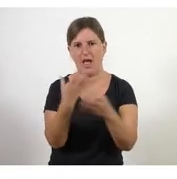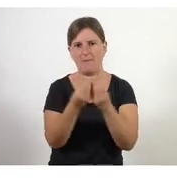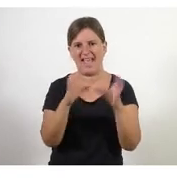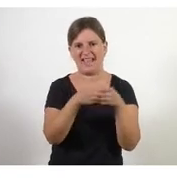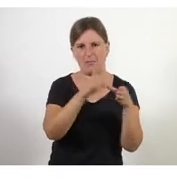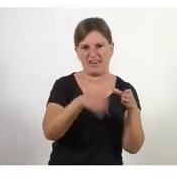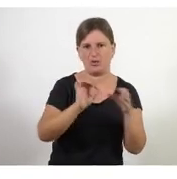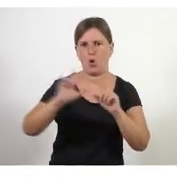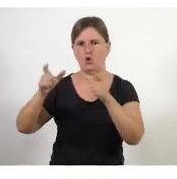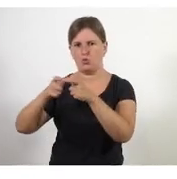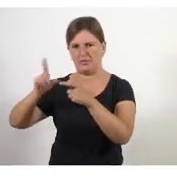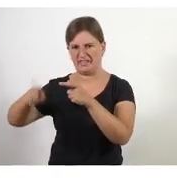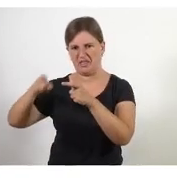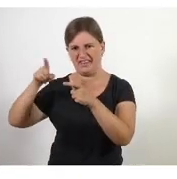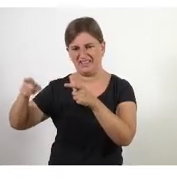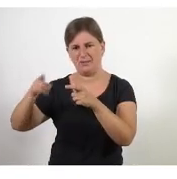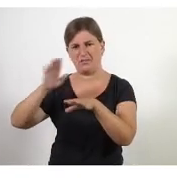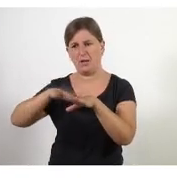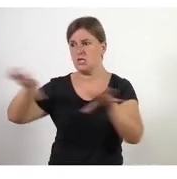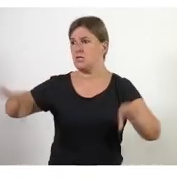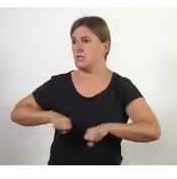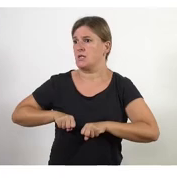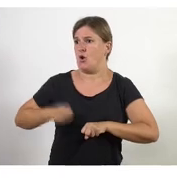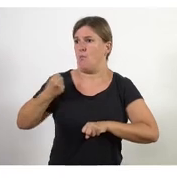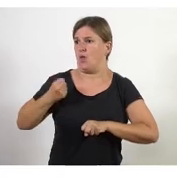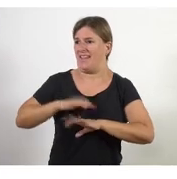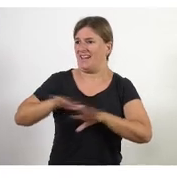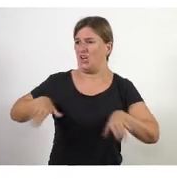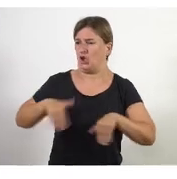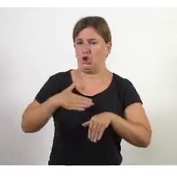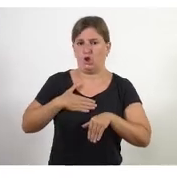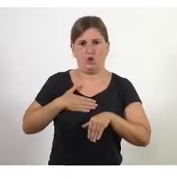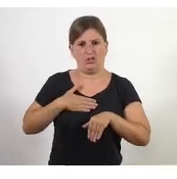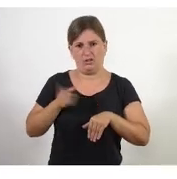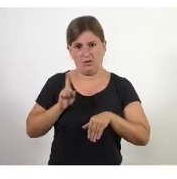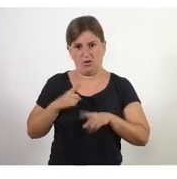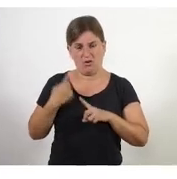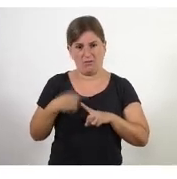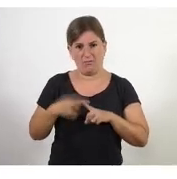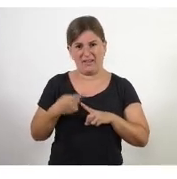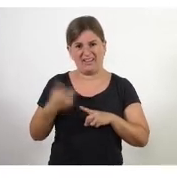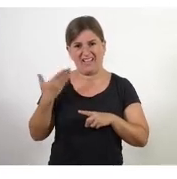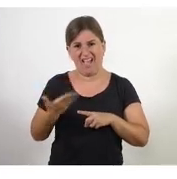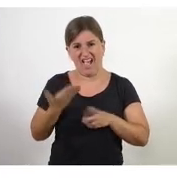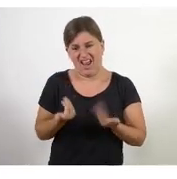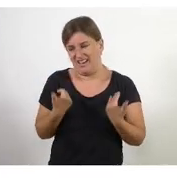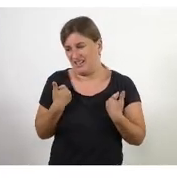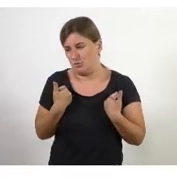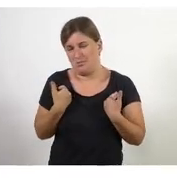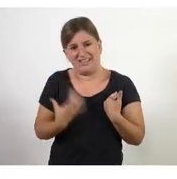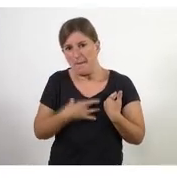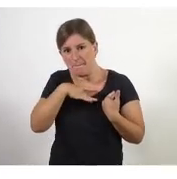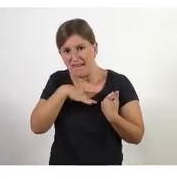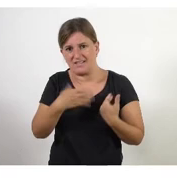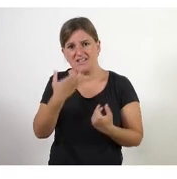que puguin soltar que no carreguin tota la motxilla a sobre el pes ara mateix és massa gran si